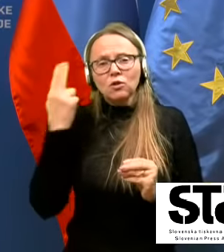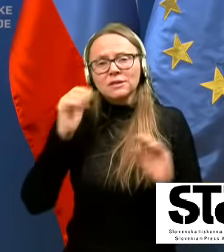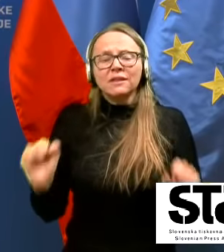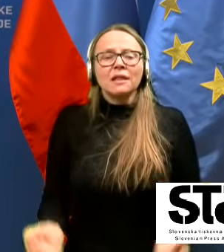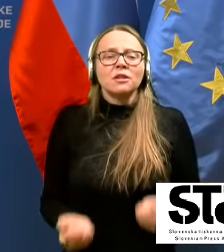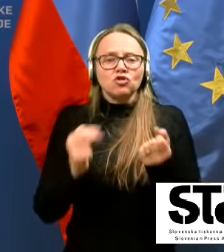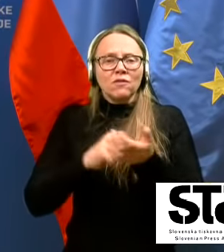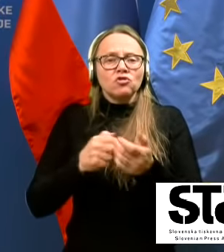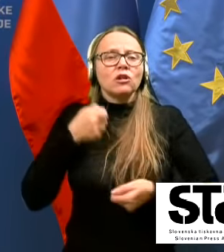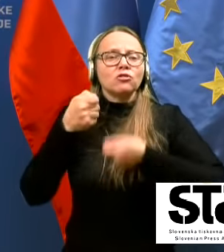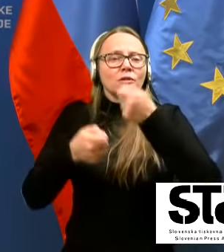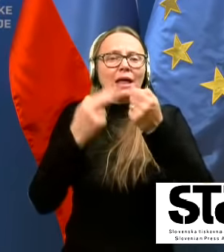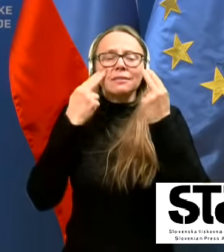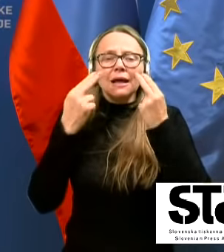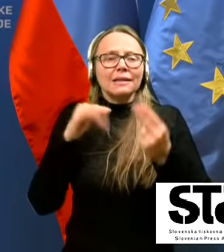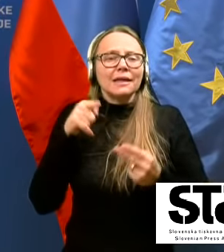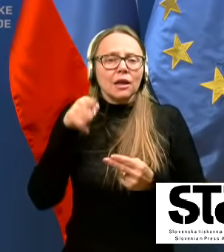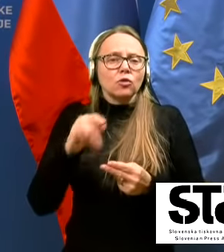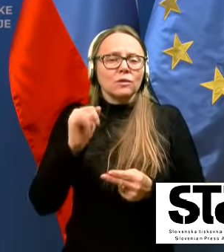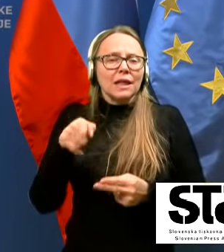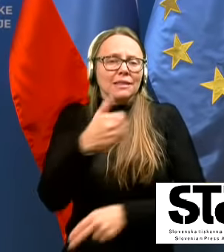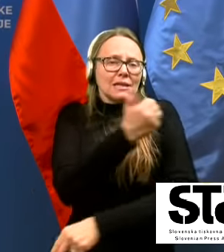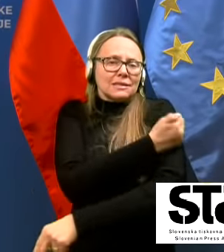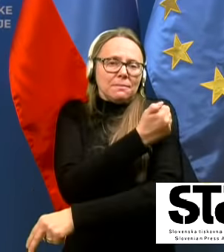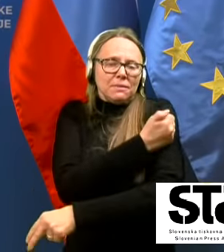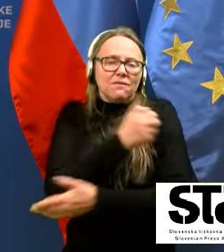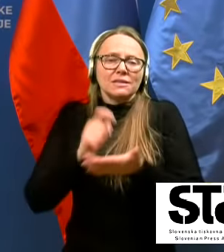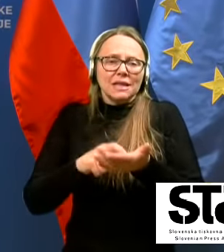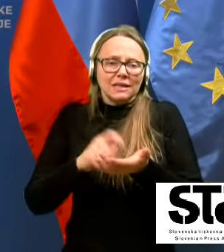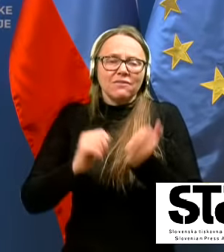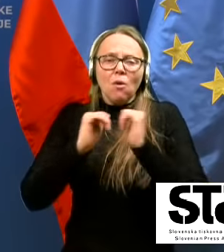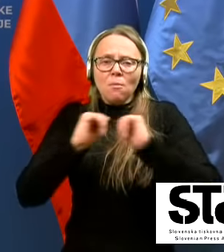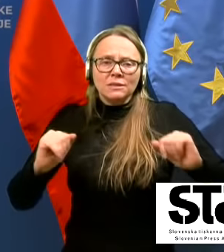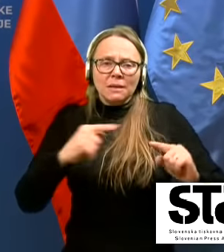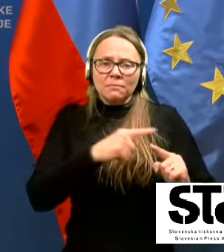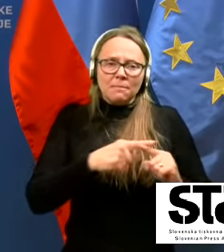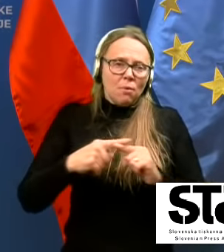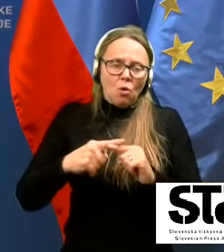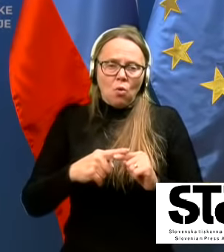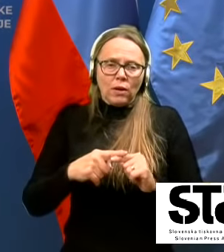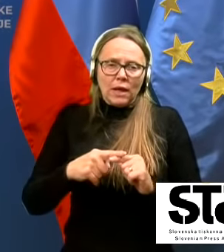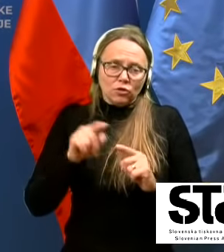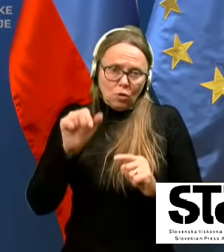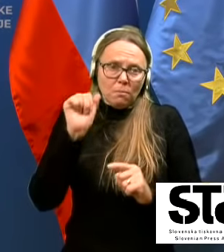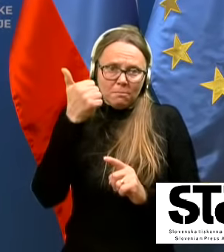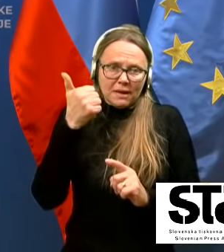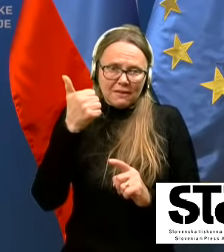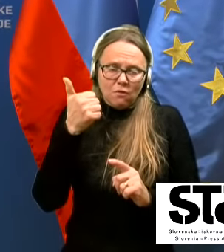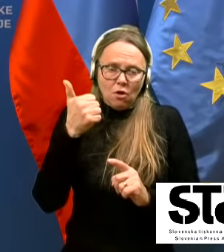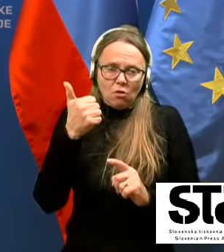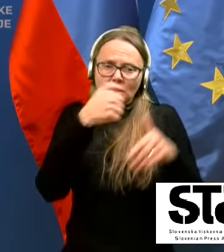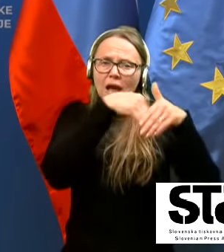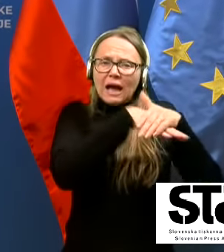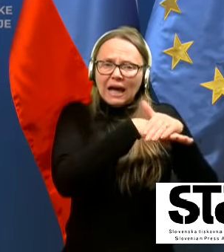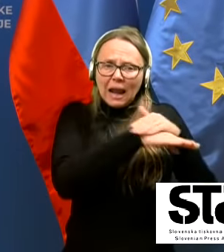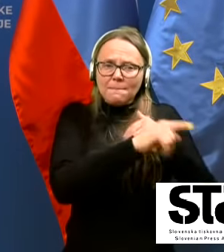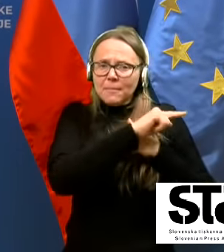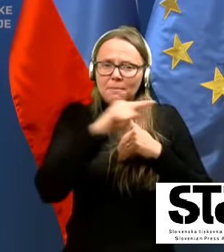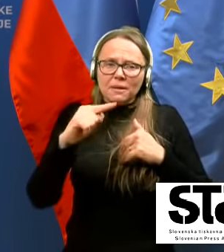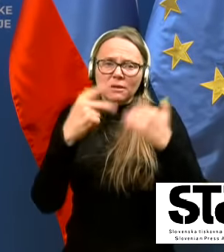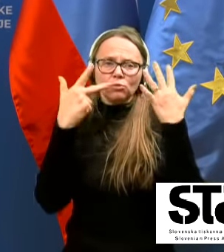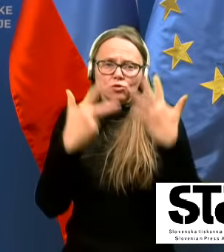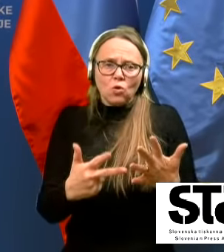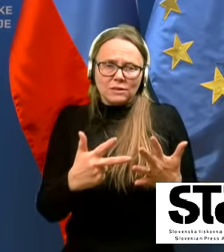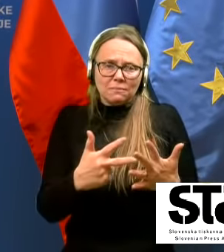je še dodatna glede na to, da ta cepiva zahtevajo posebne pogoje. Vsaj to prvo, se pravi, hramba pri minus 80